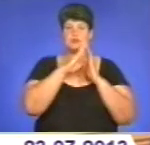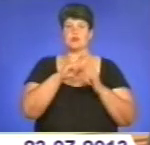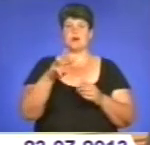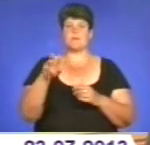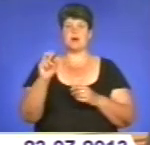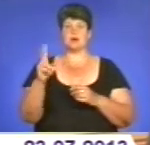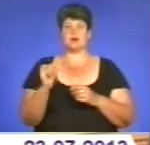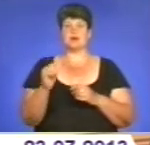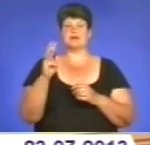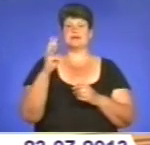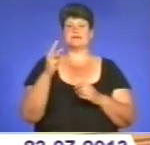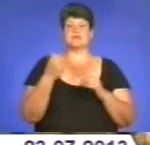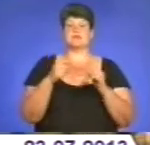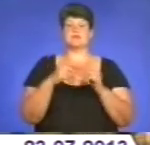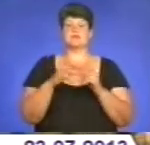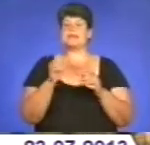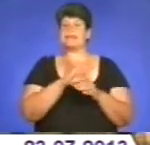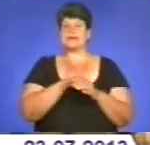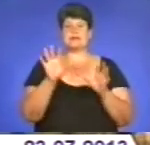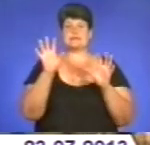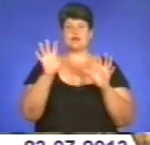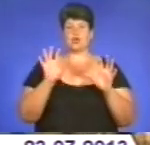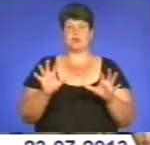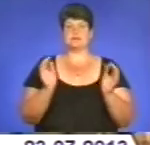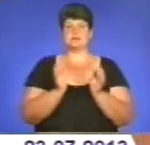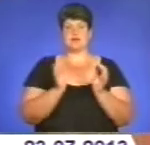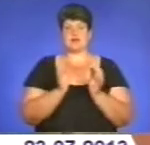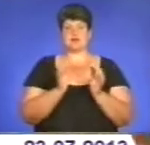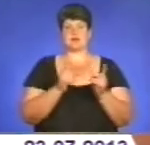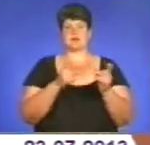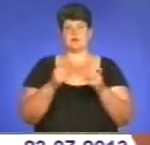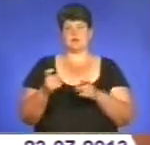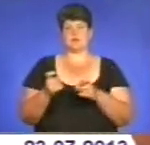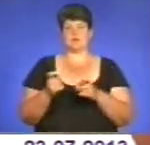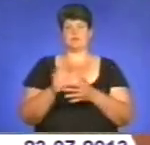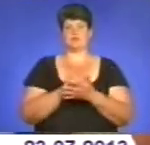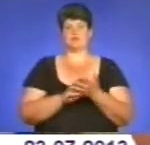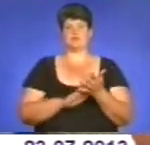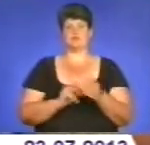263 – це незаконне зберігання виготовлення вогнепальної зброї. Триває розслідування.